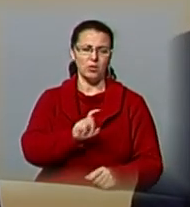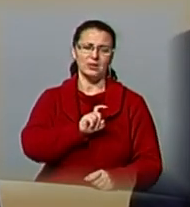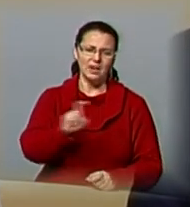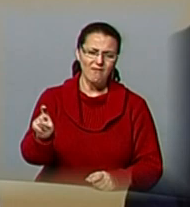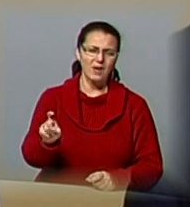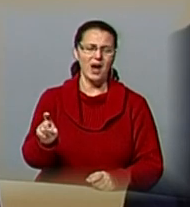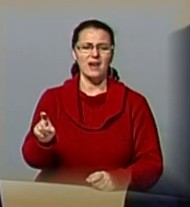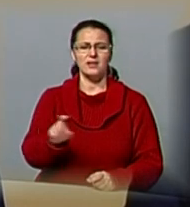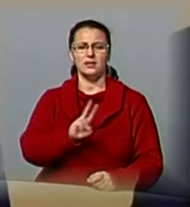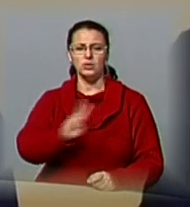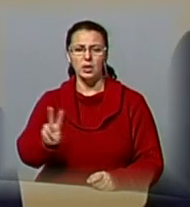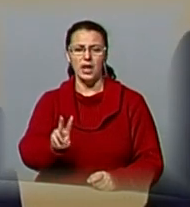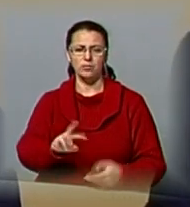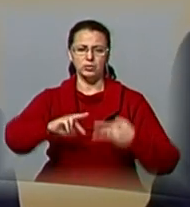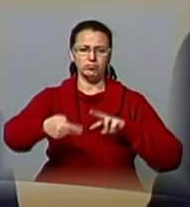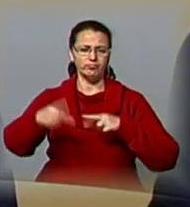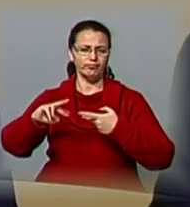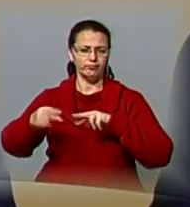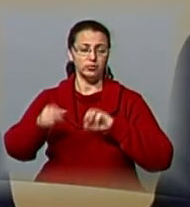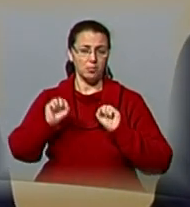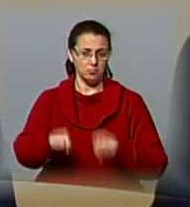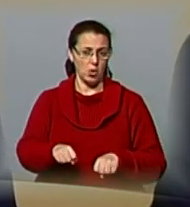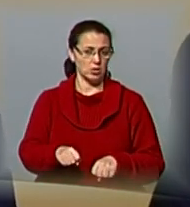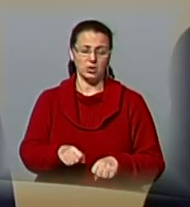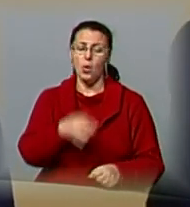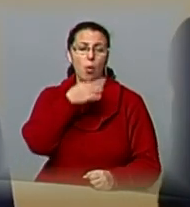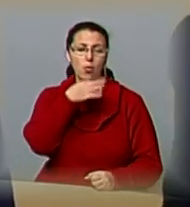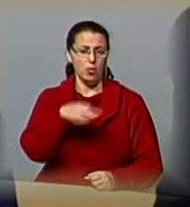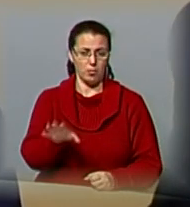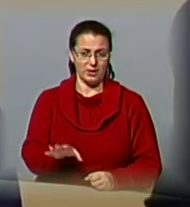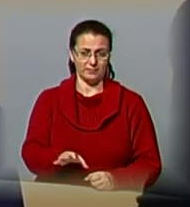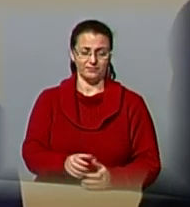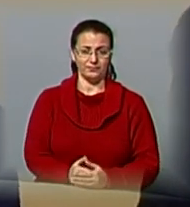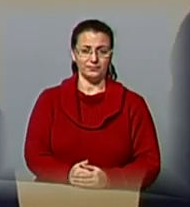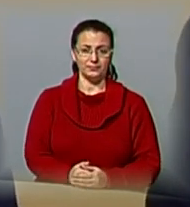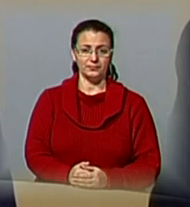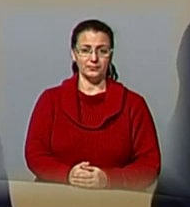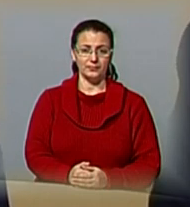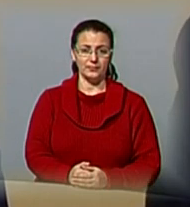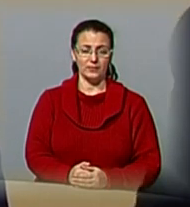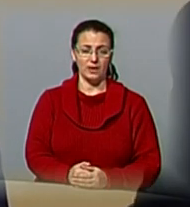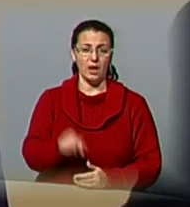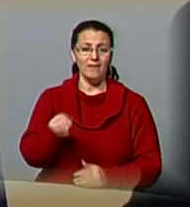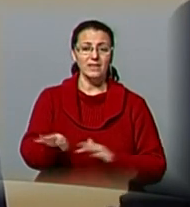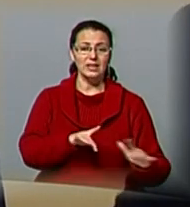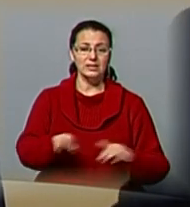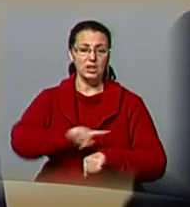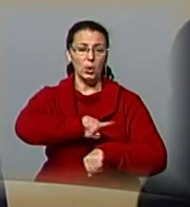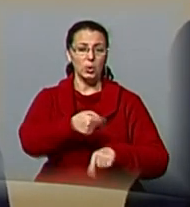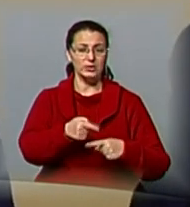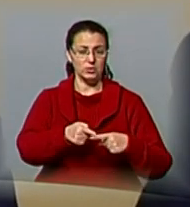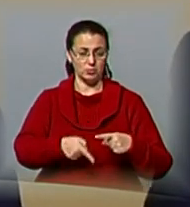трамвай, тролейбус, трамвай, трамвай, тролейбус, трамвай. Будь-яка комбінація. Він діє півтора години.